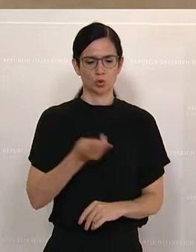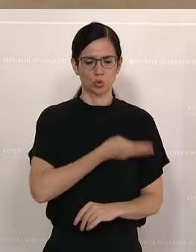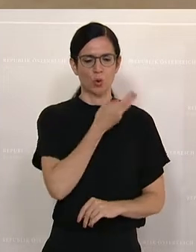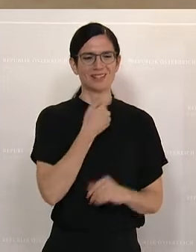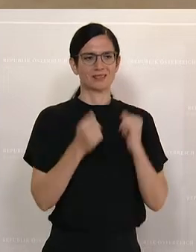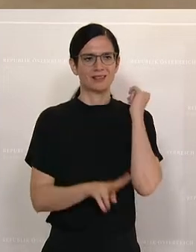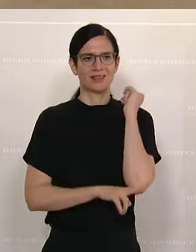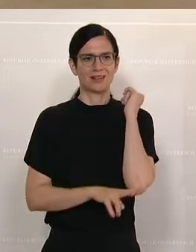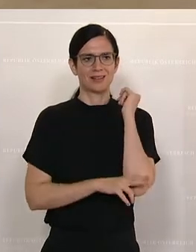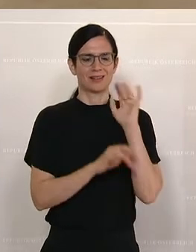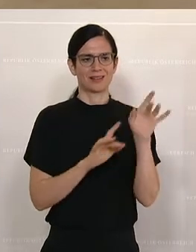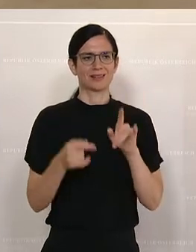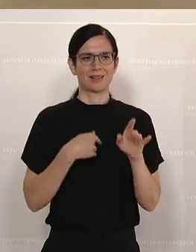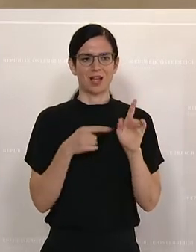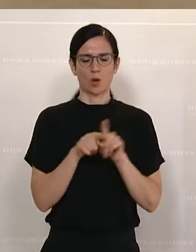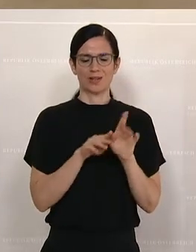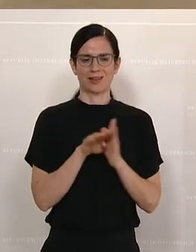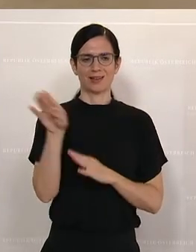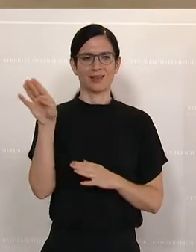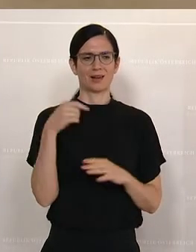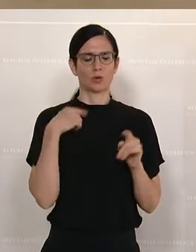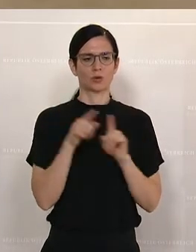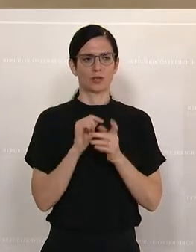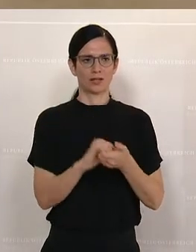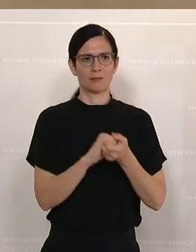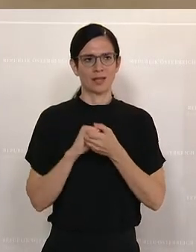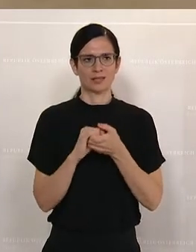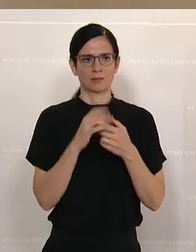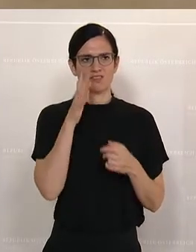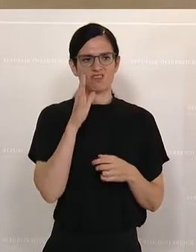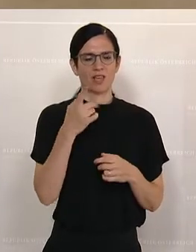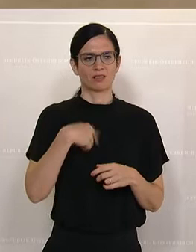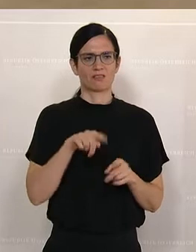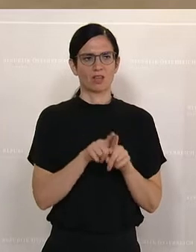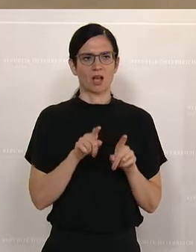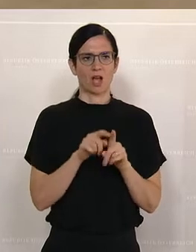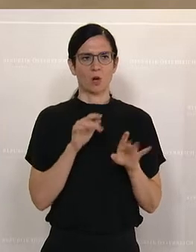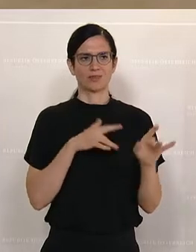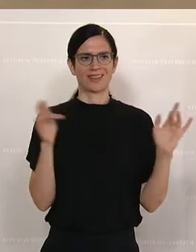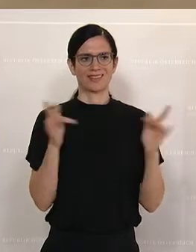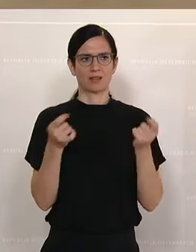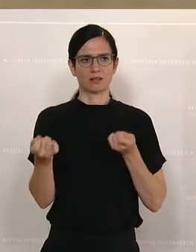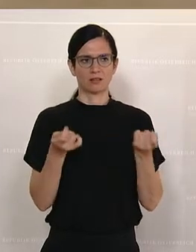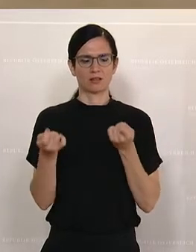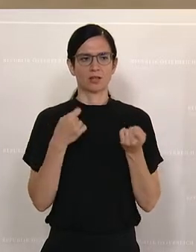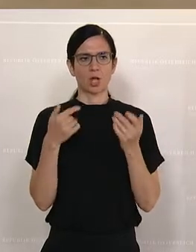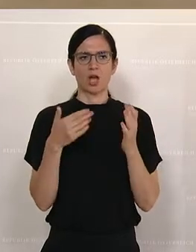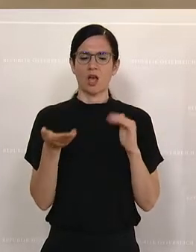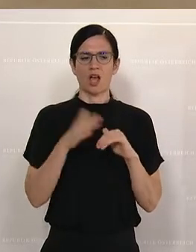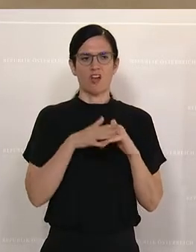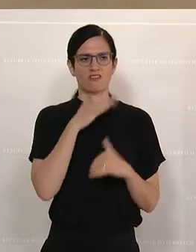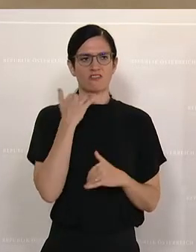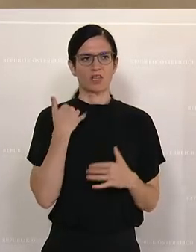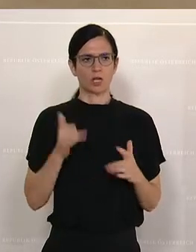Lehre ist eine Karriere und gemeinsam werden wir auch dem entgegenwirken, indem wir noch mehr Jugendliche